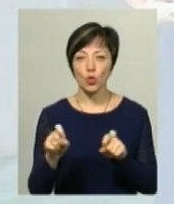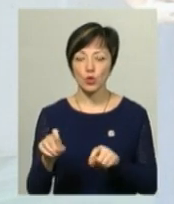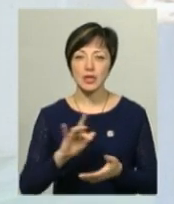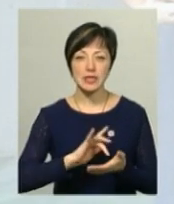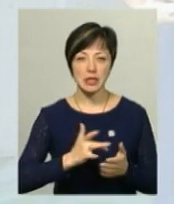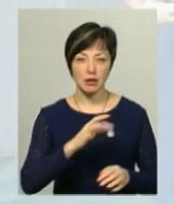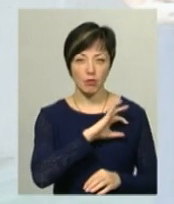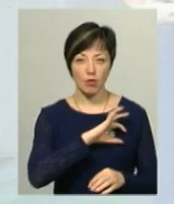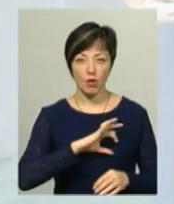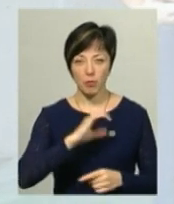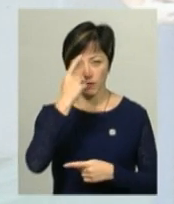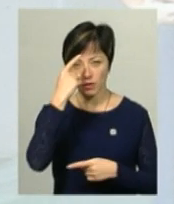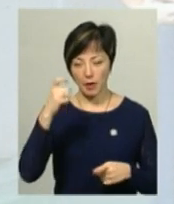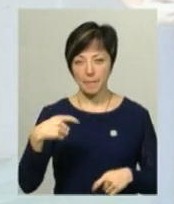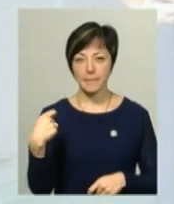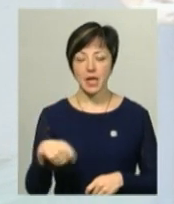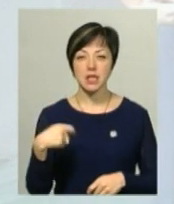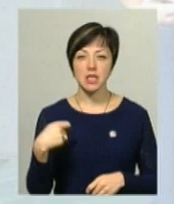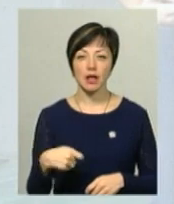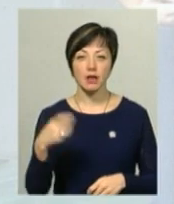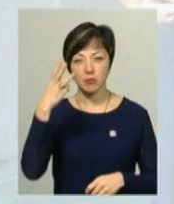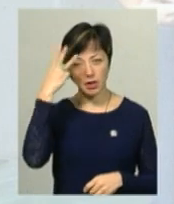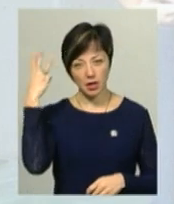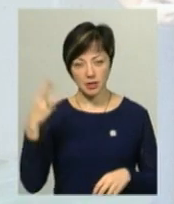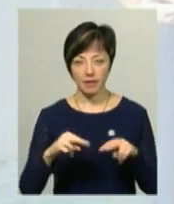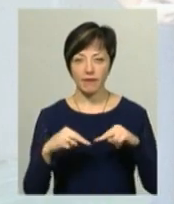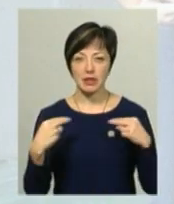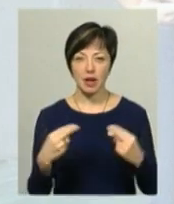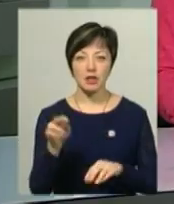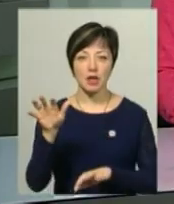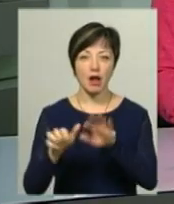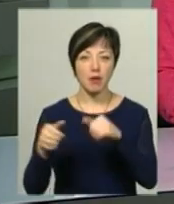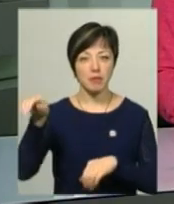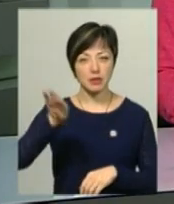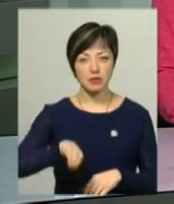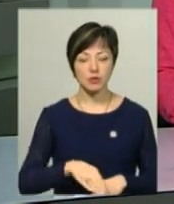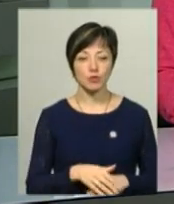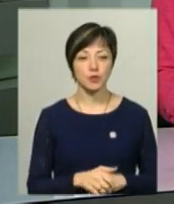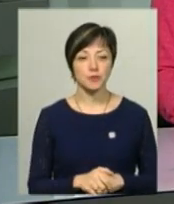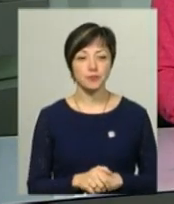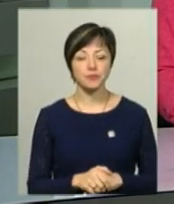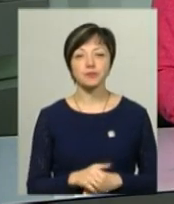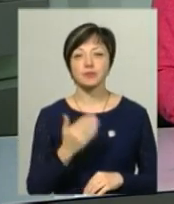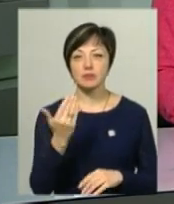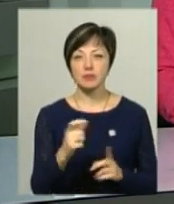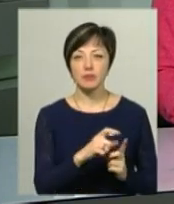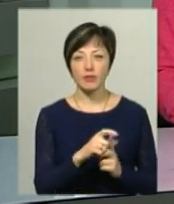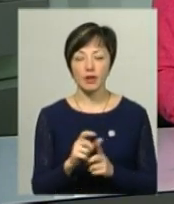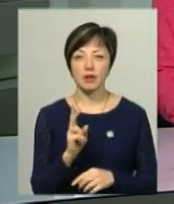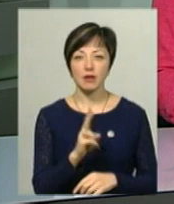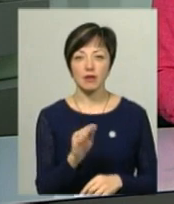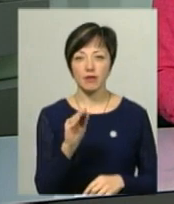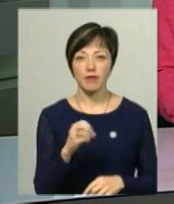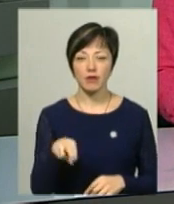срібло. Про це повідомляє президент Хмельницької обласної федерації альпінізму та скелелазення Леся Гошовська. За її словами, Катерині